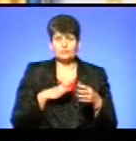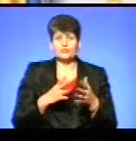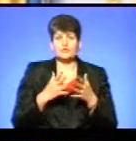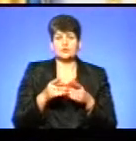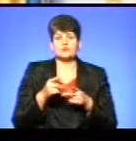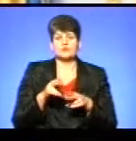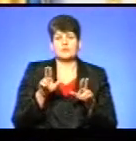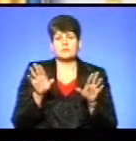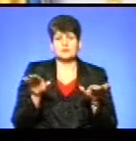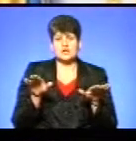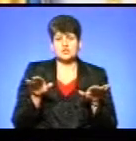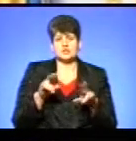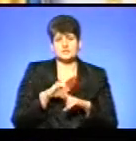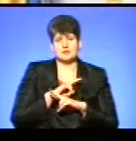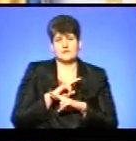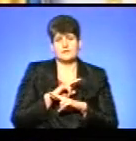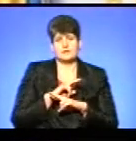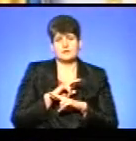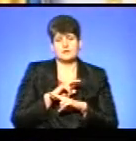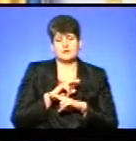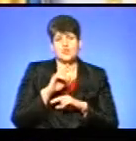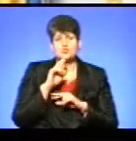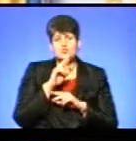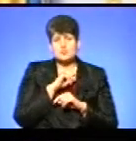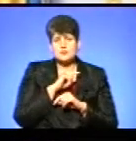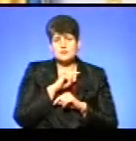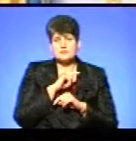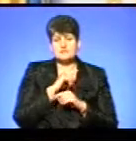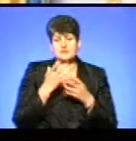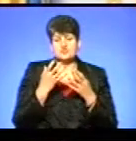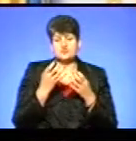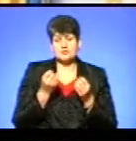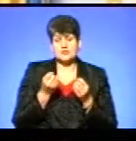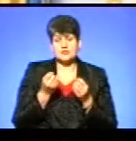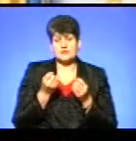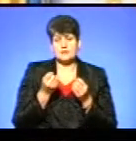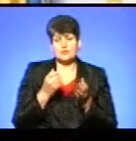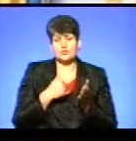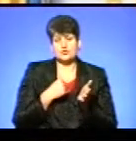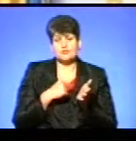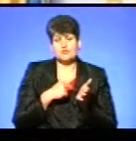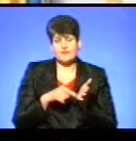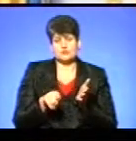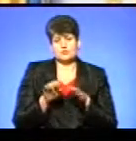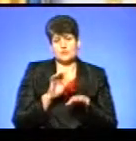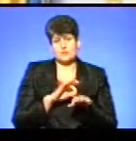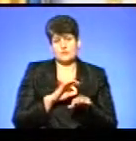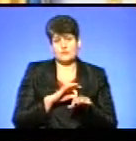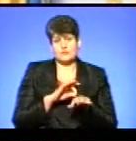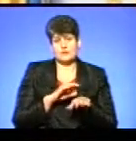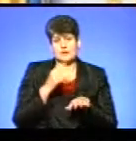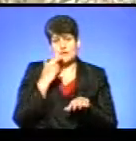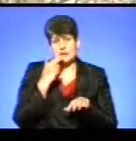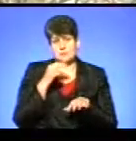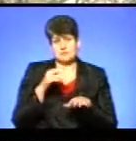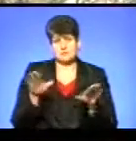птиця загинула від утруєння. Але ще виключається діагноз з грипом